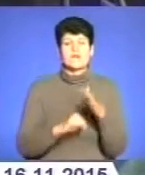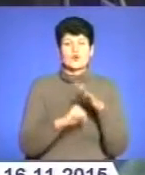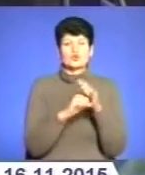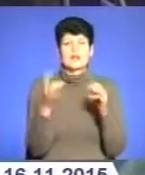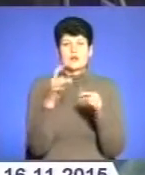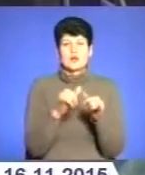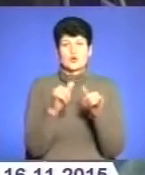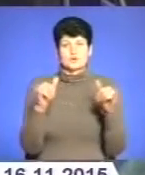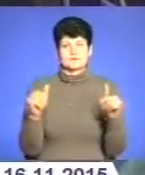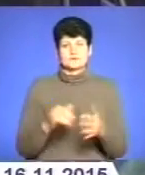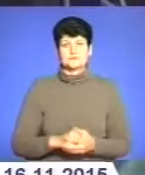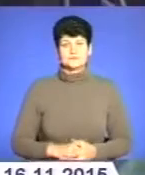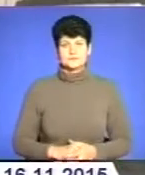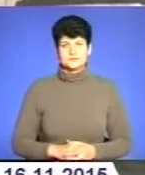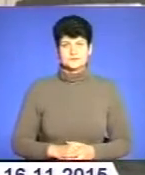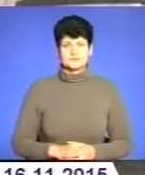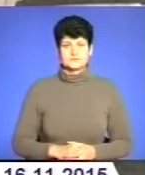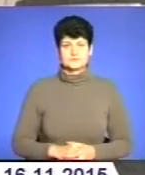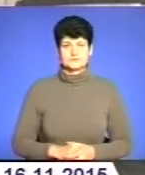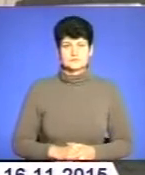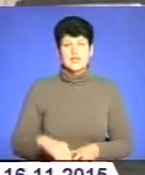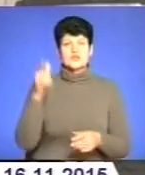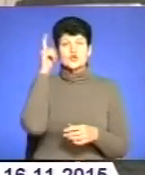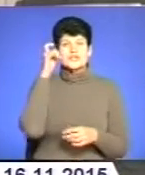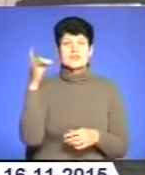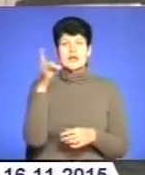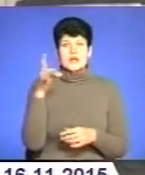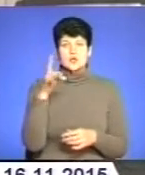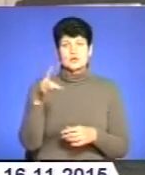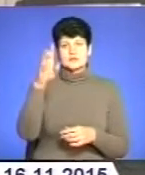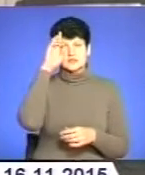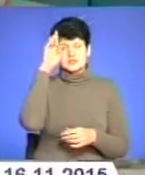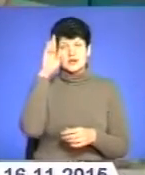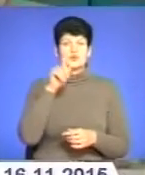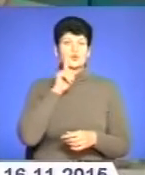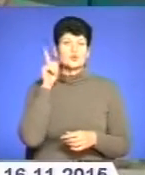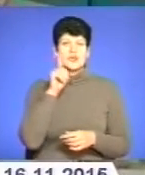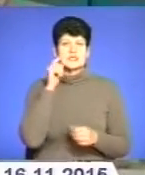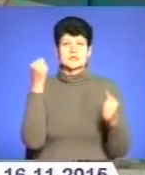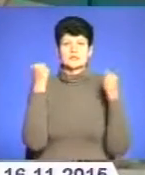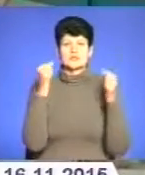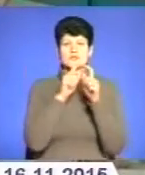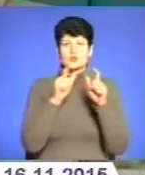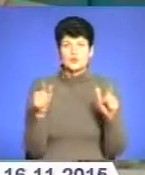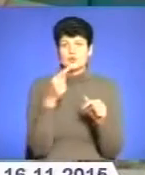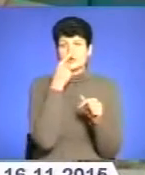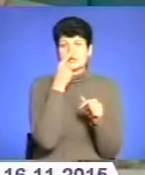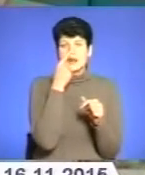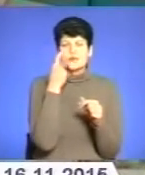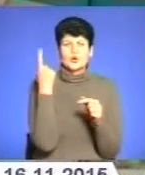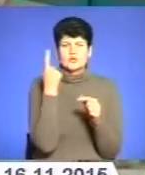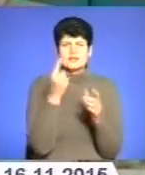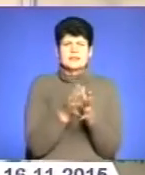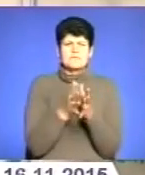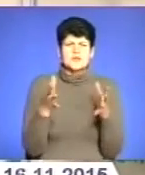Детальніше у сюжеті Марії Котенко. Чортківська районна комунальна дитячо-юнацька спортивна школа – донедавна один з найбільш